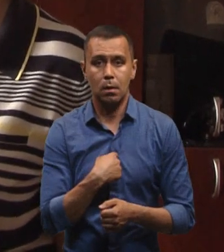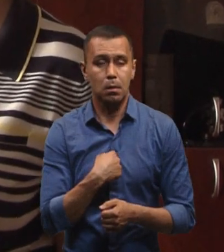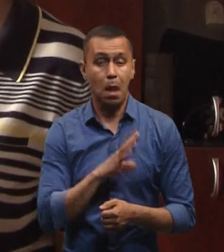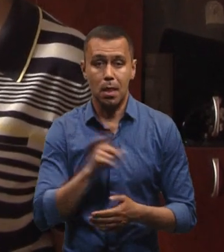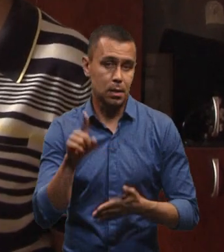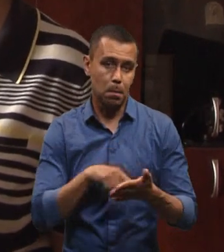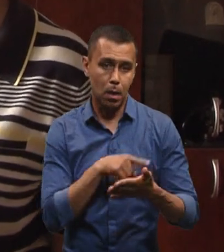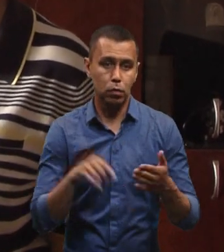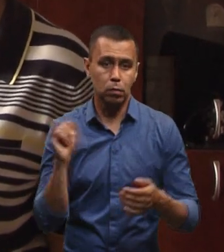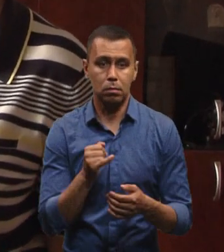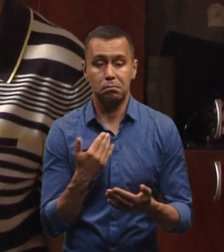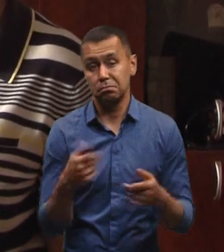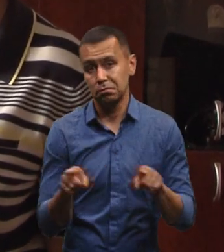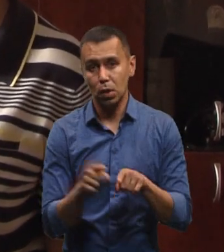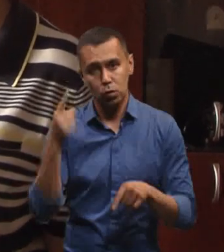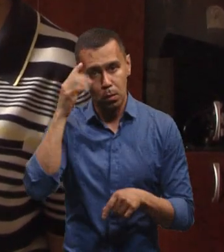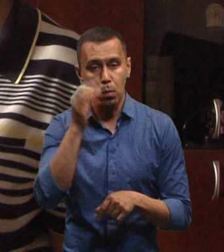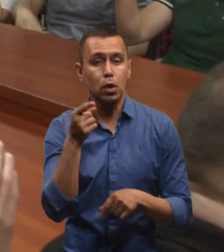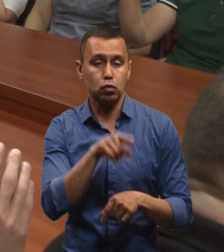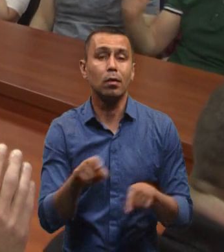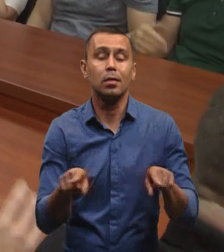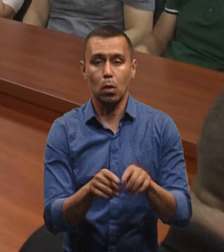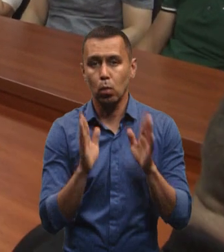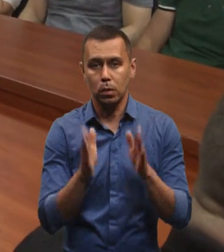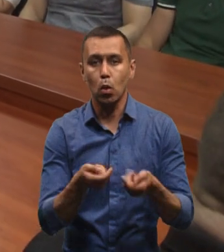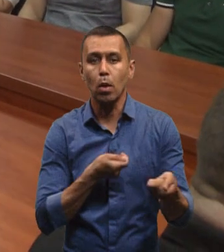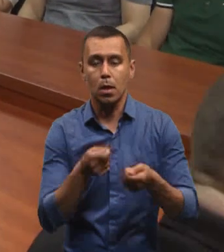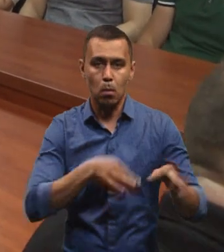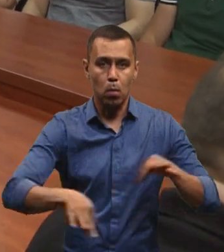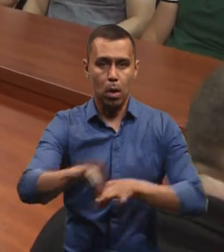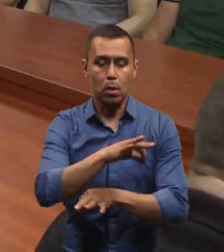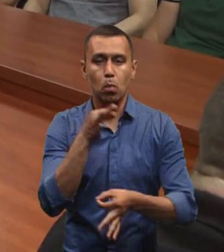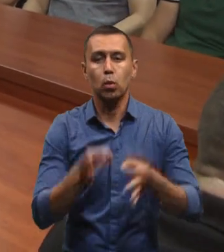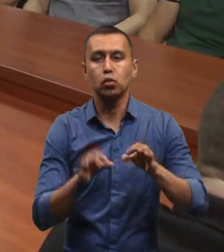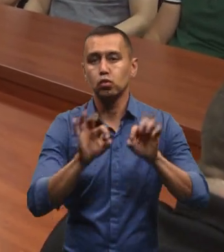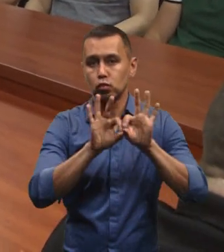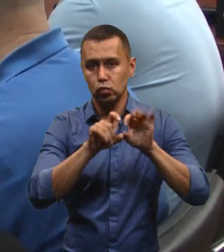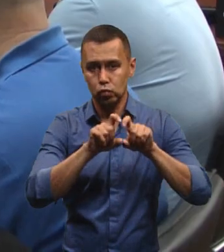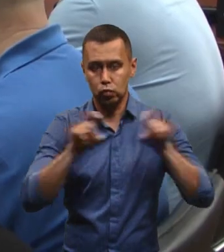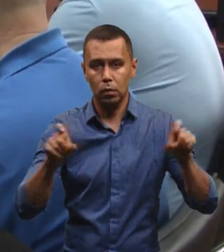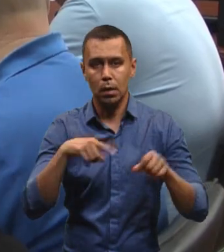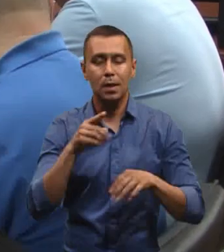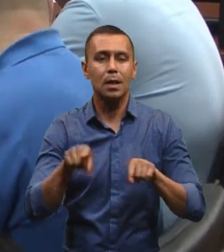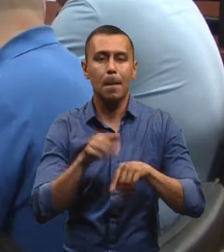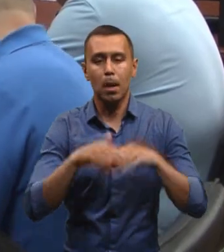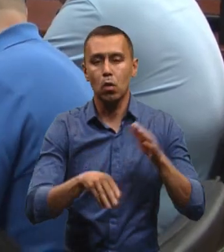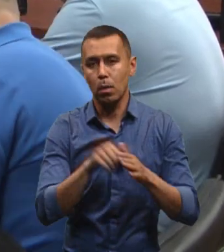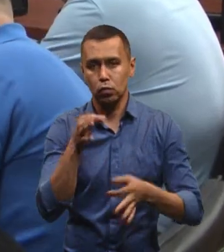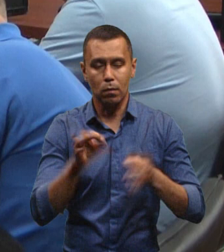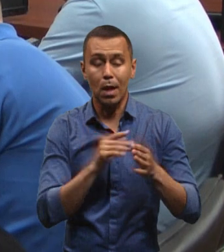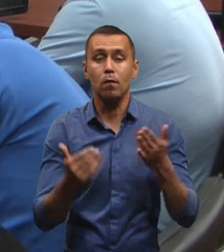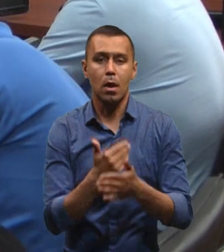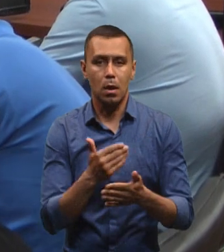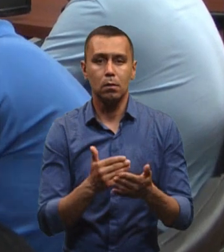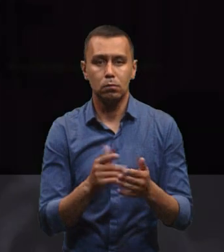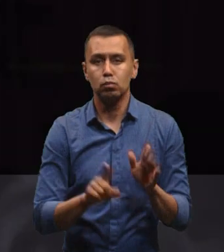заперечу і десь теж думала про те, що так буде. Координаторка проєкту «Про суд» Катерина Будко каже, така практика обрання суддів не нова і